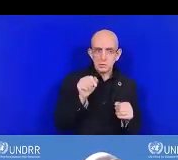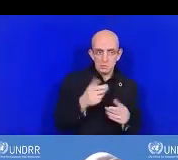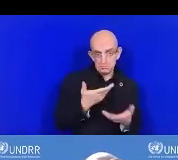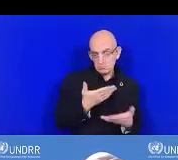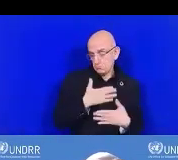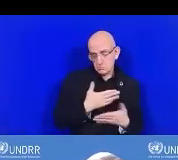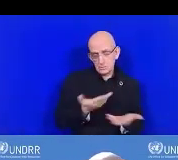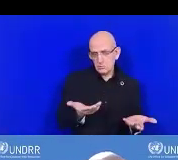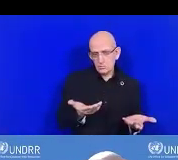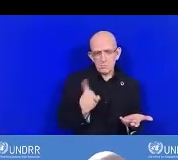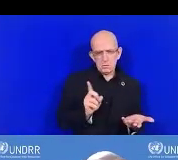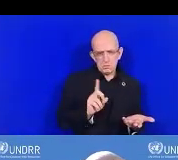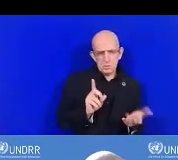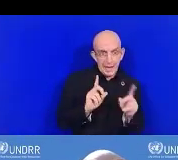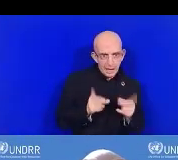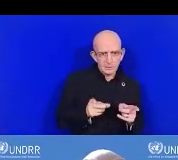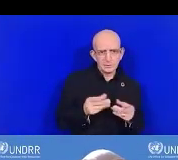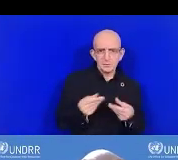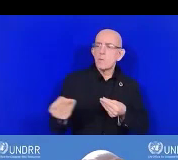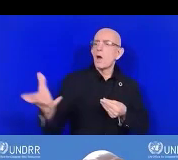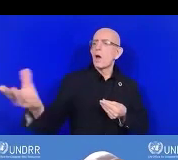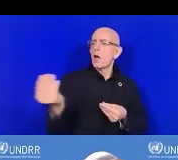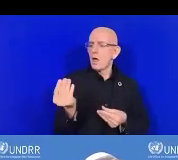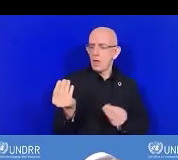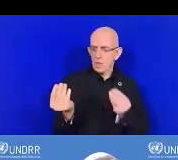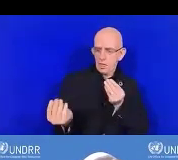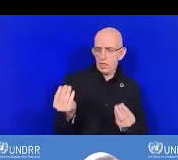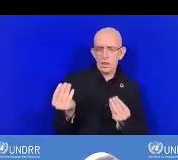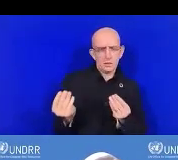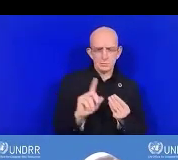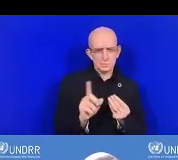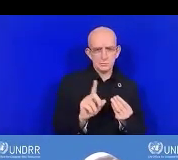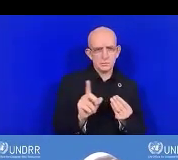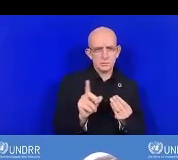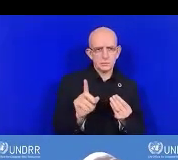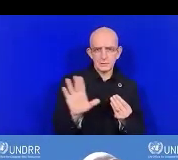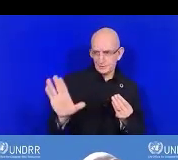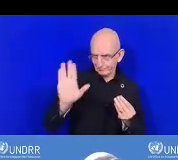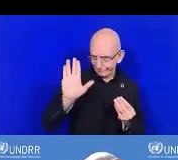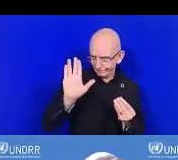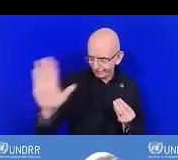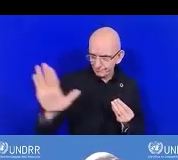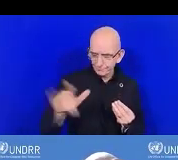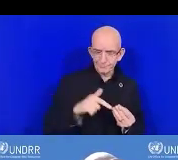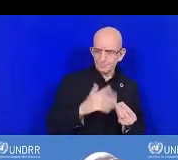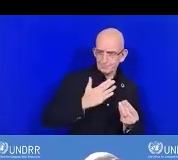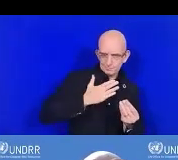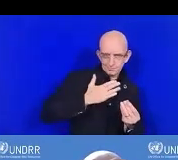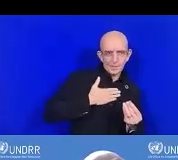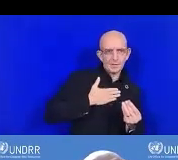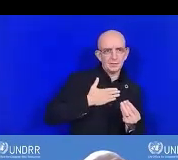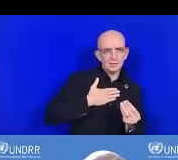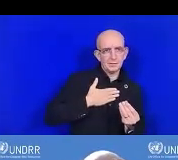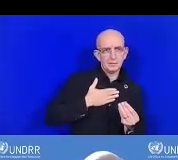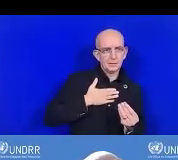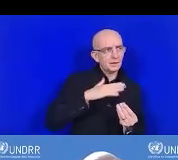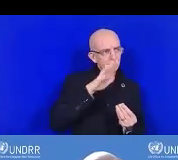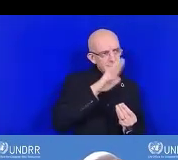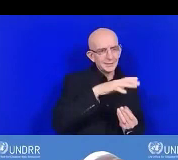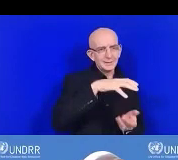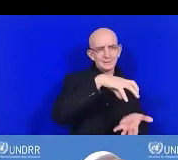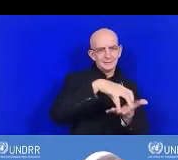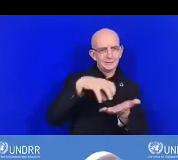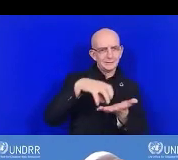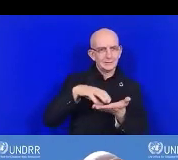d'autres villes avec votre ville. Ça vous permet de capturer ce que les villes ont bien fait